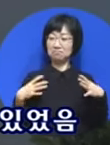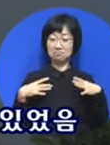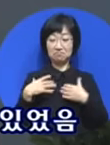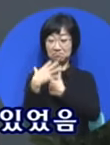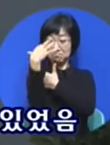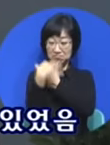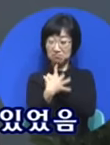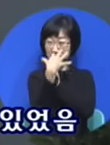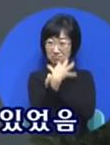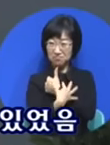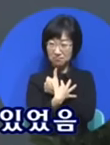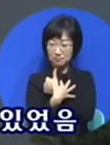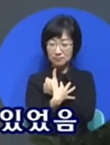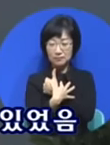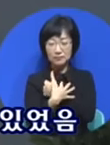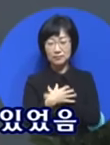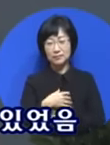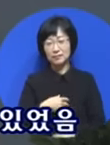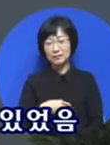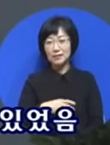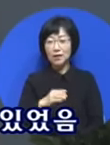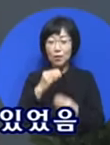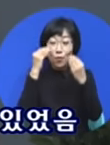전도와 가문 보고만